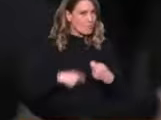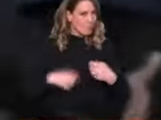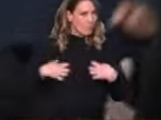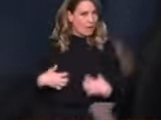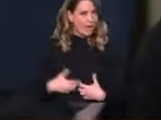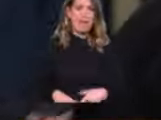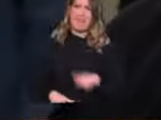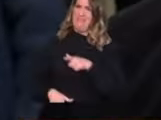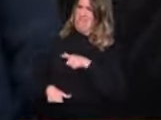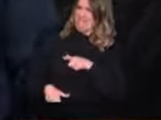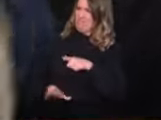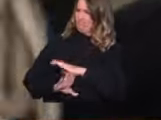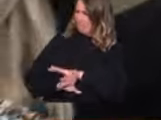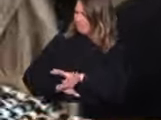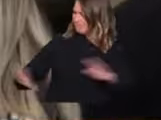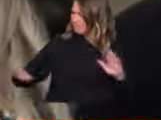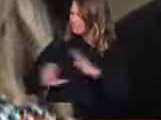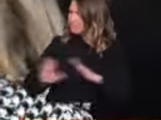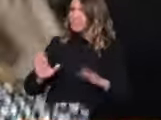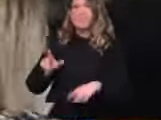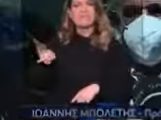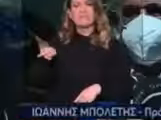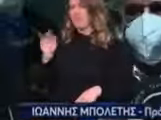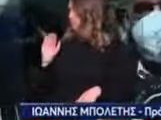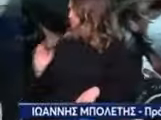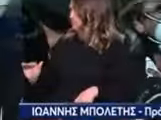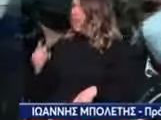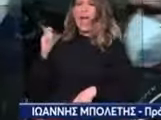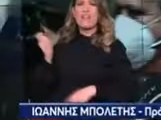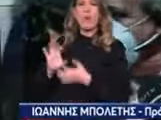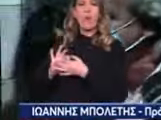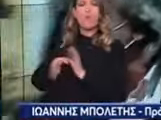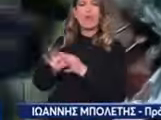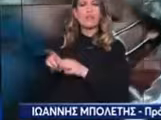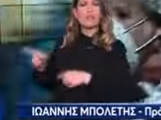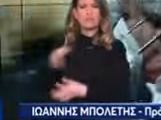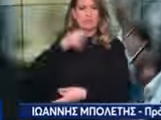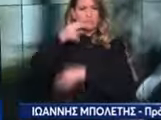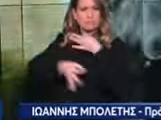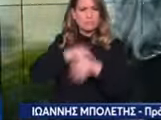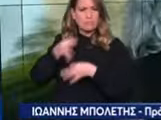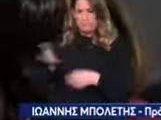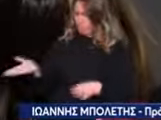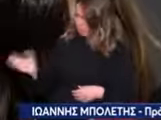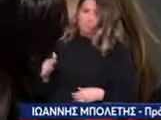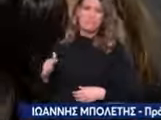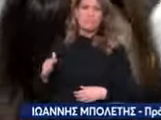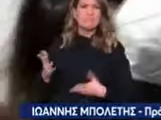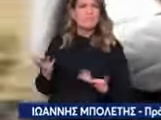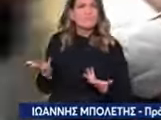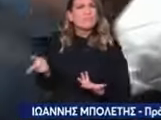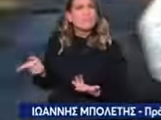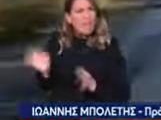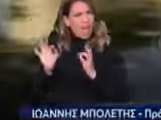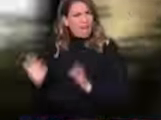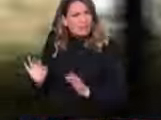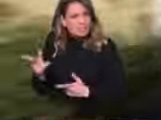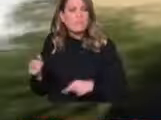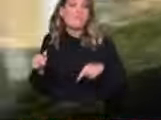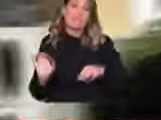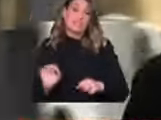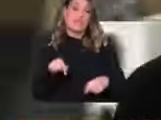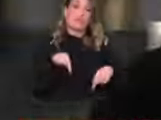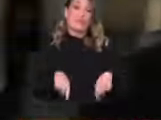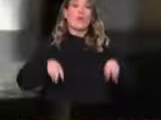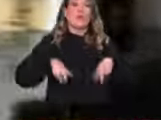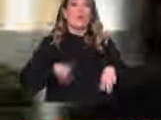την άμεση αντίδραση του Εθνικού Οργανισμού Μεταμοσχεύσεων. Αδικήθηκε κατάφορα ένας άνθρωπος σαν τον κύριο Ιγιάδη. Ενώ σήμερα συναντήθηκε και με τον